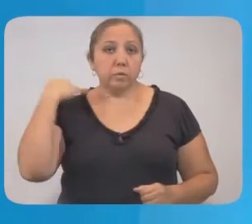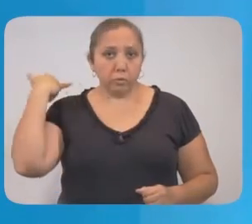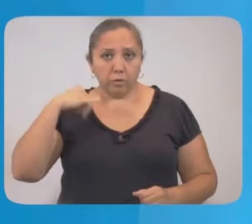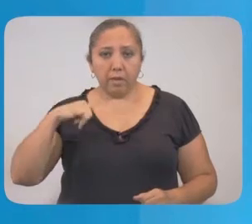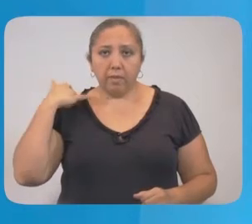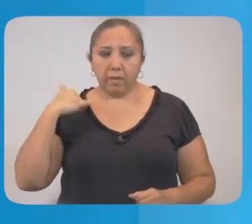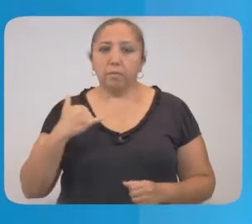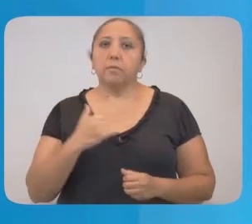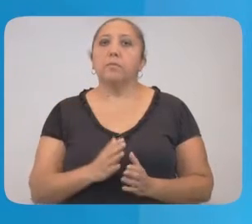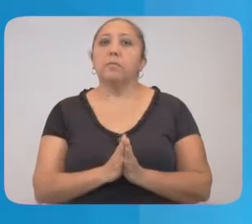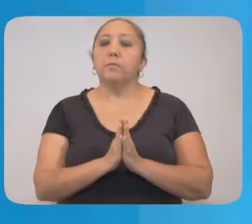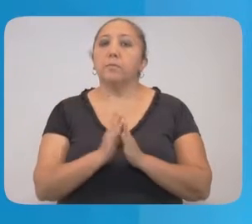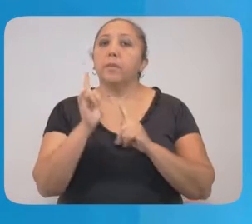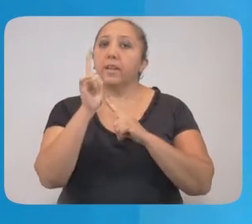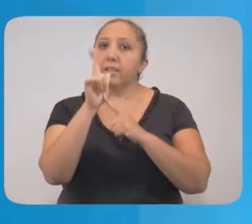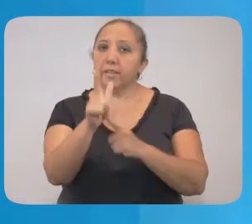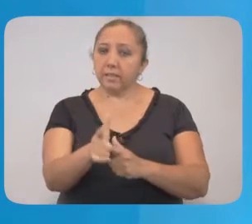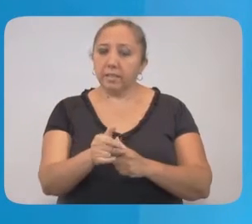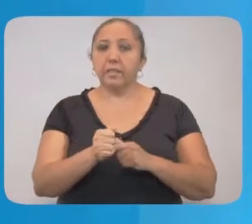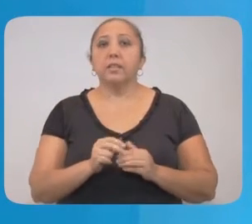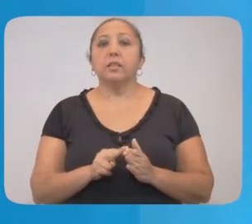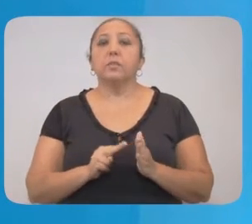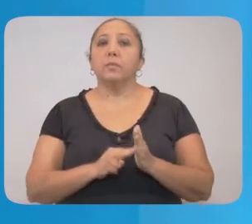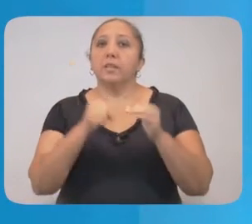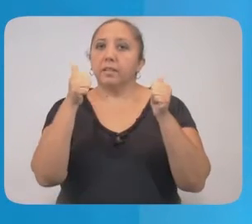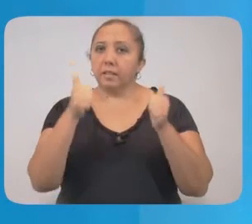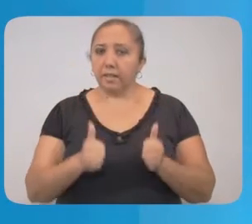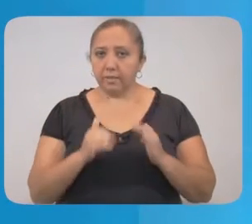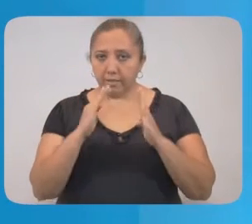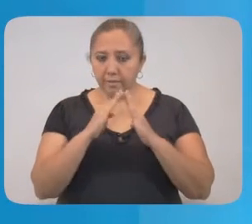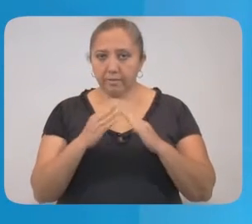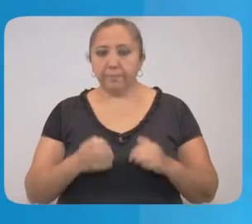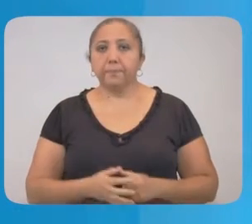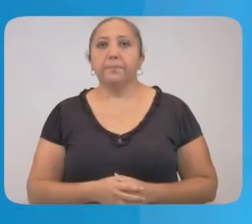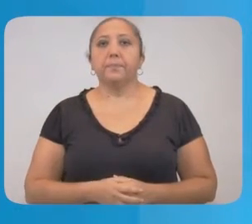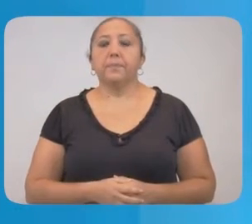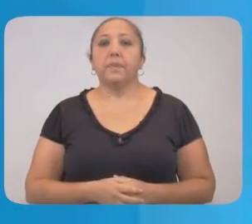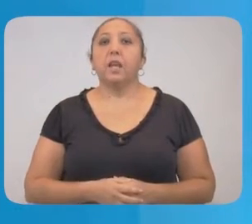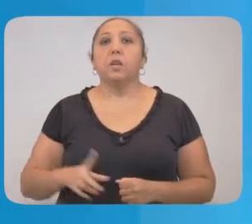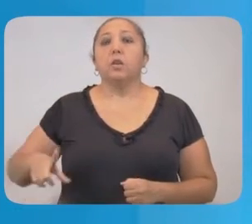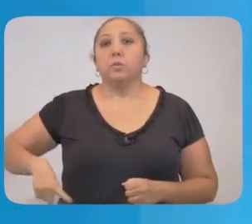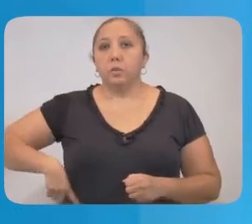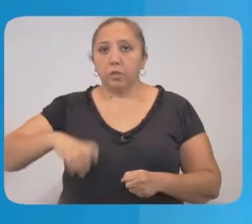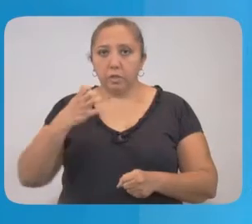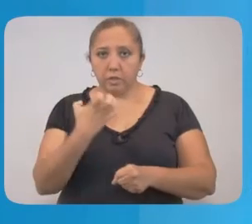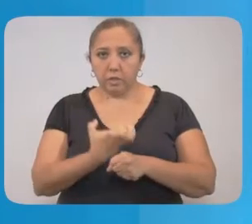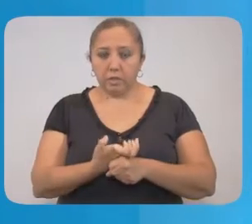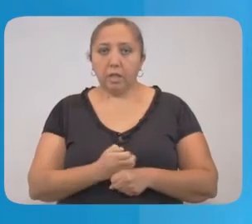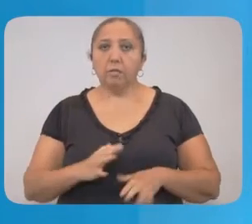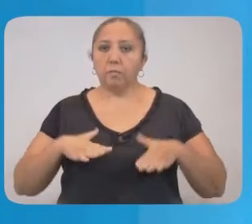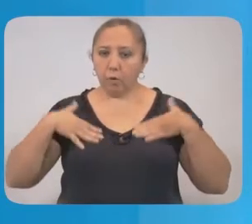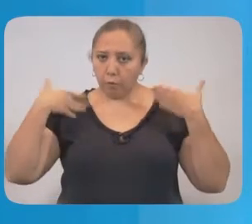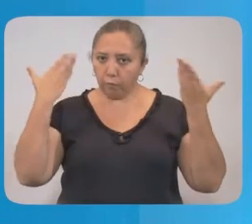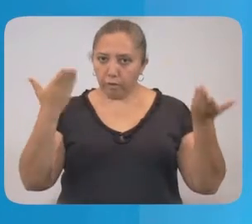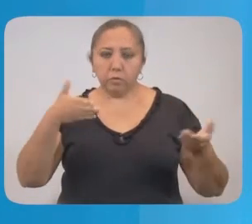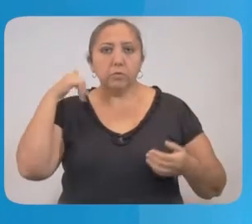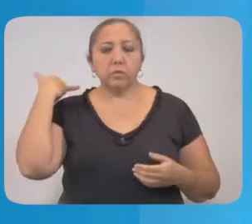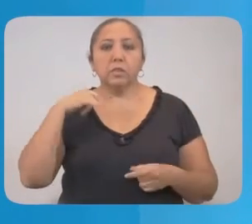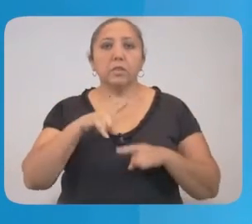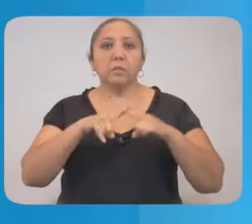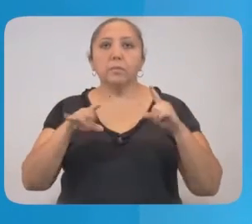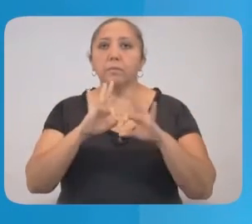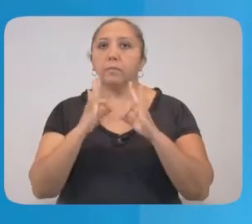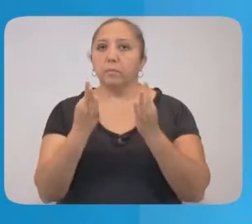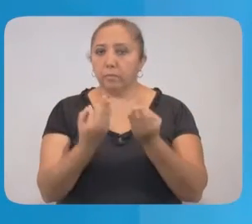-19. Tuchikul internet, coronavirus.yukatan.gov.mx, tiang, Ichmayayetelich Españoli. Tuchikul WhatsApp,